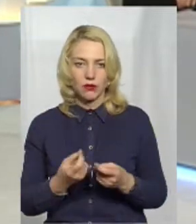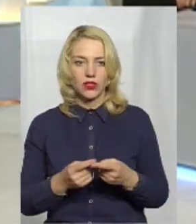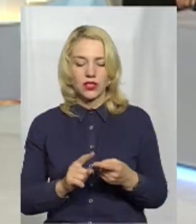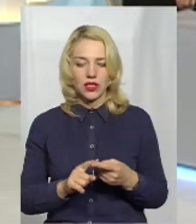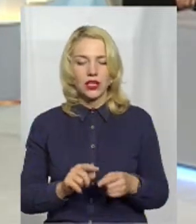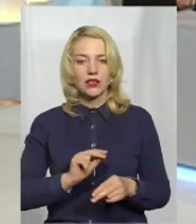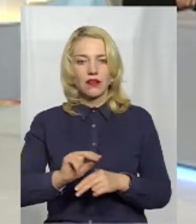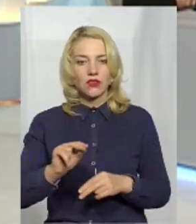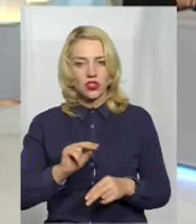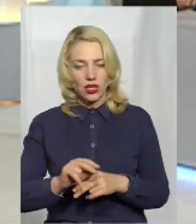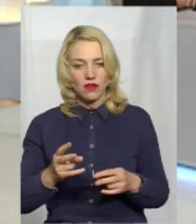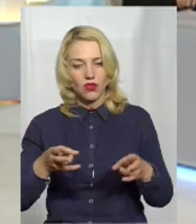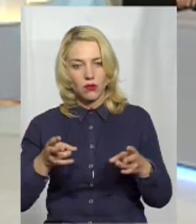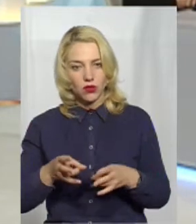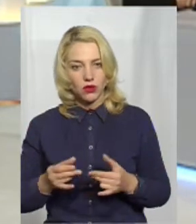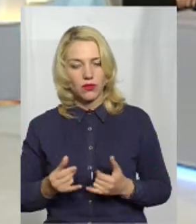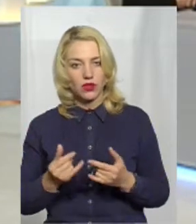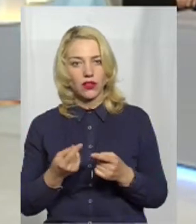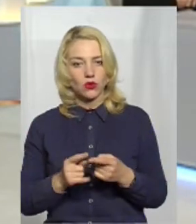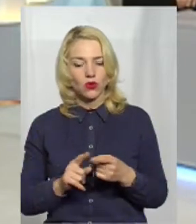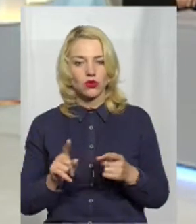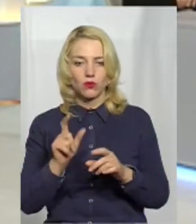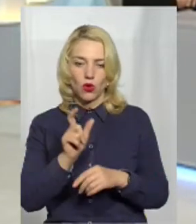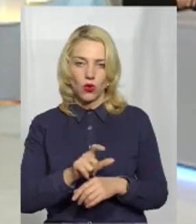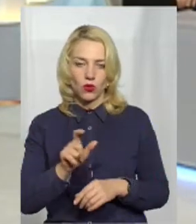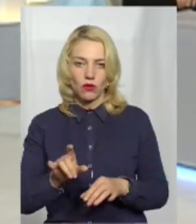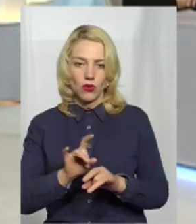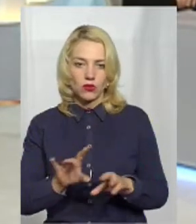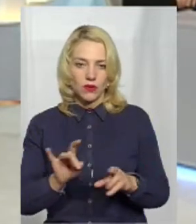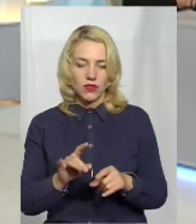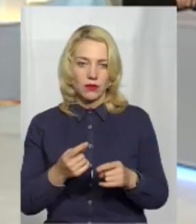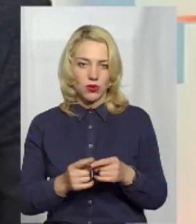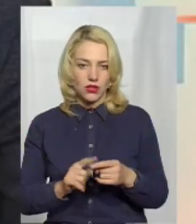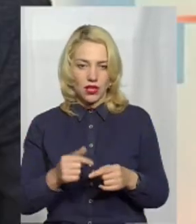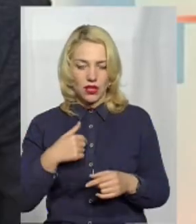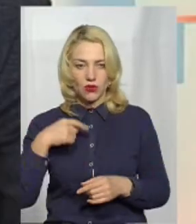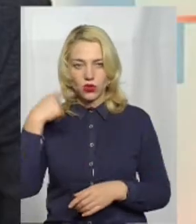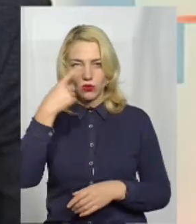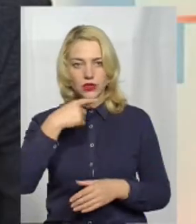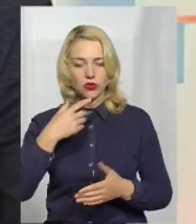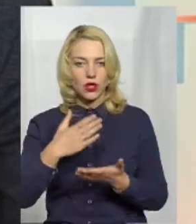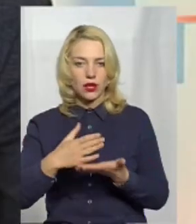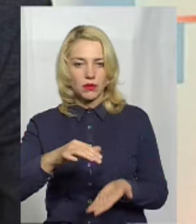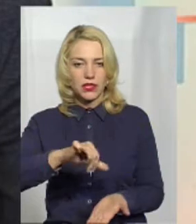подібні навчання, вони і потрібні для того, щоб людям розповісти про це. Я особисто є зараз представником